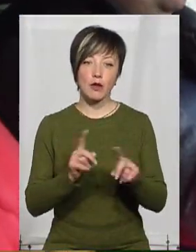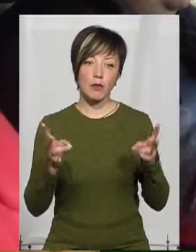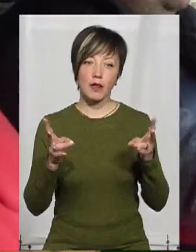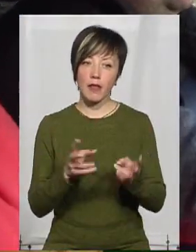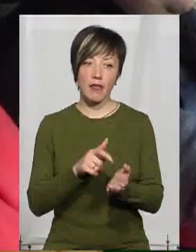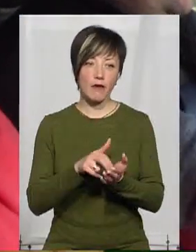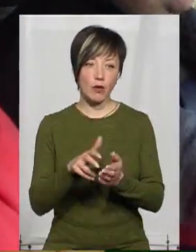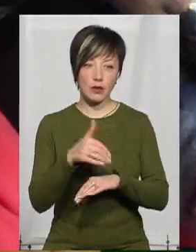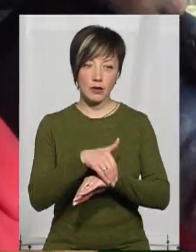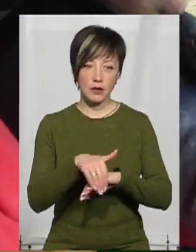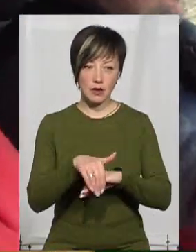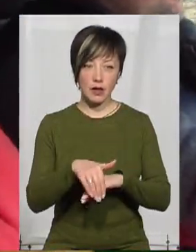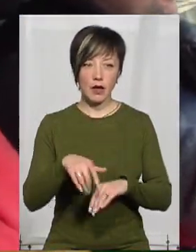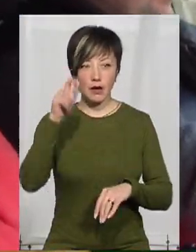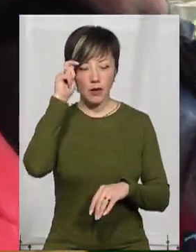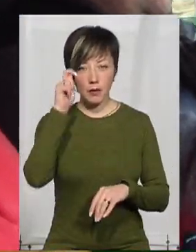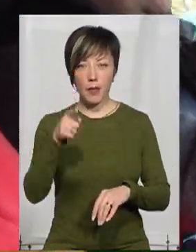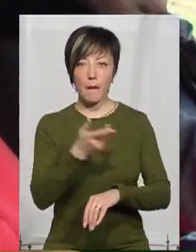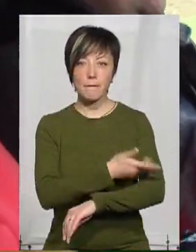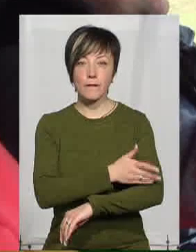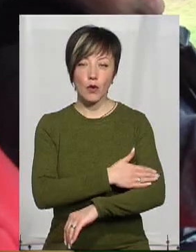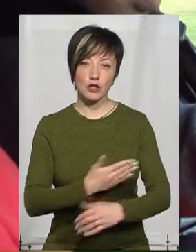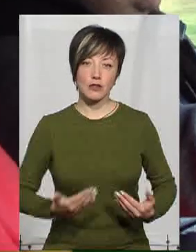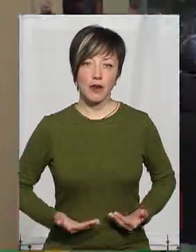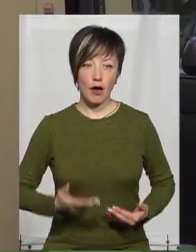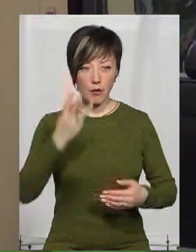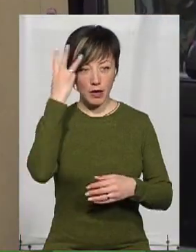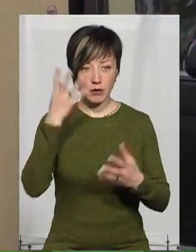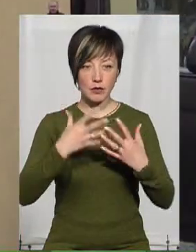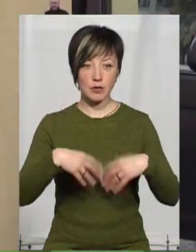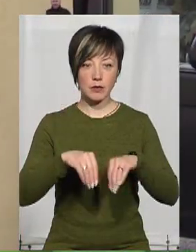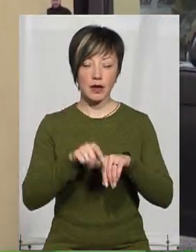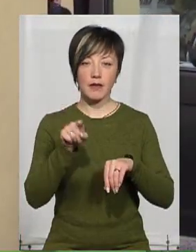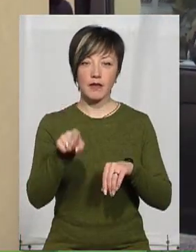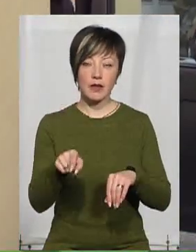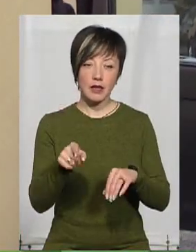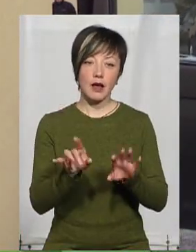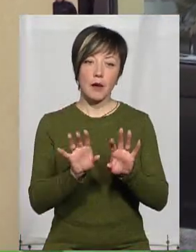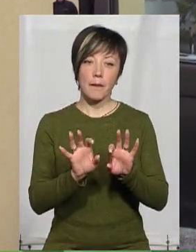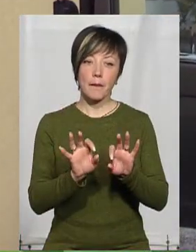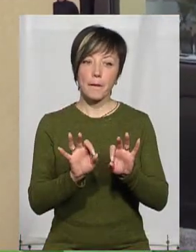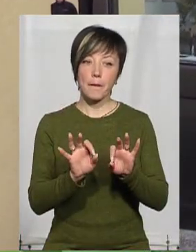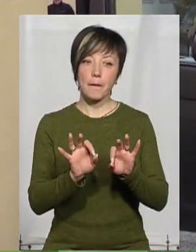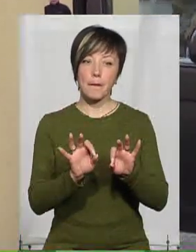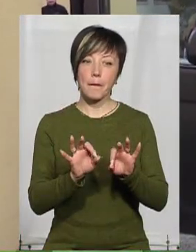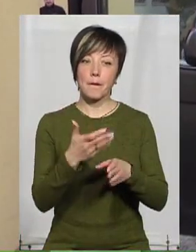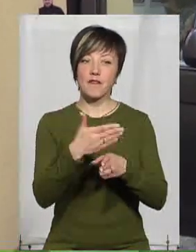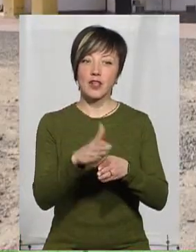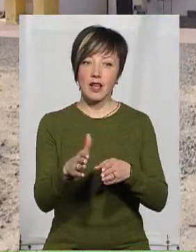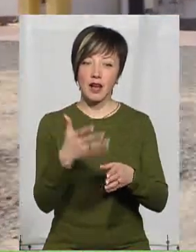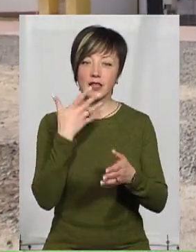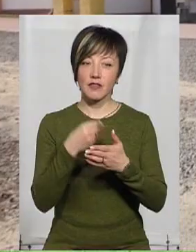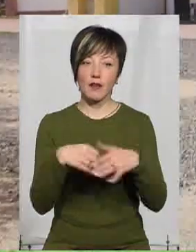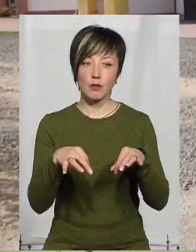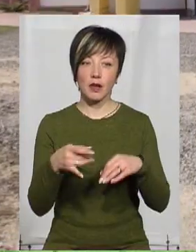Януш Ширабєй – поляк, який вже кілька років живе у Хмельницькому з родиною. Саме він виділяє для інформування хмельничан свій автомобіль.